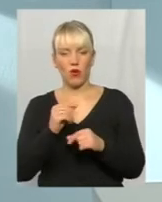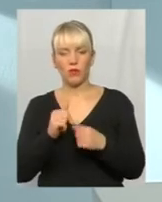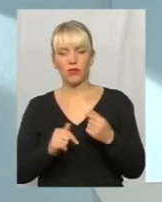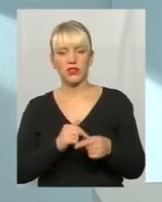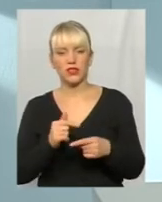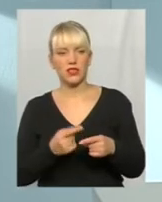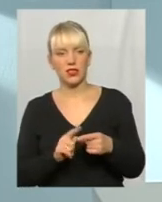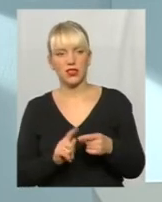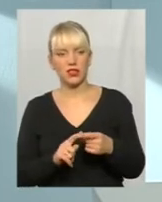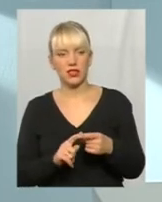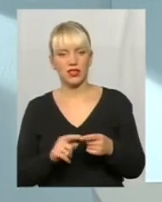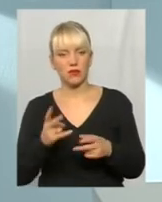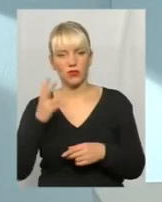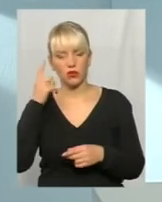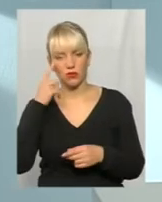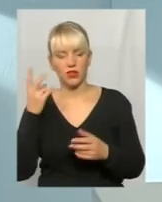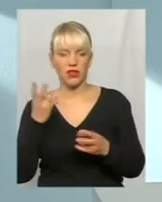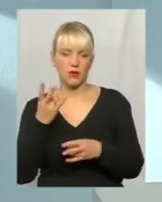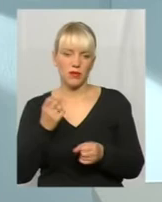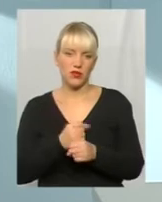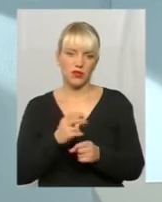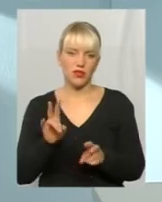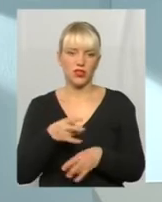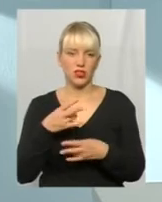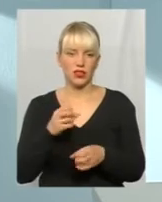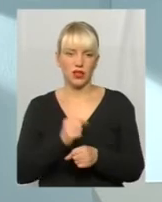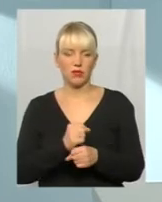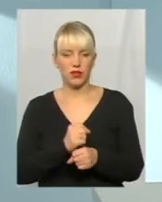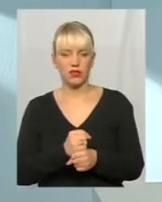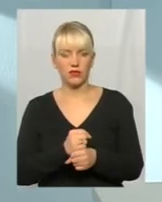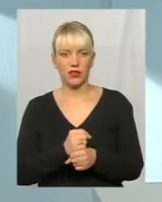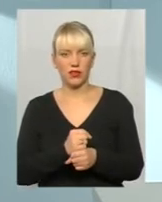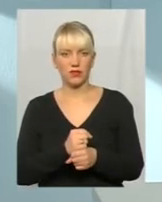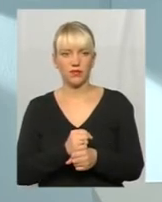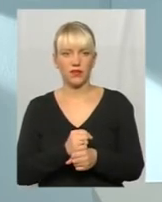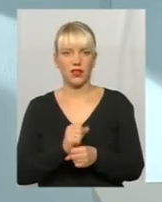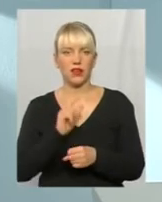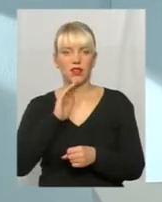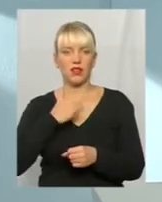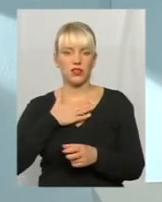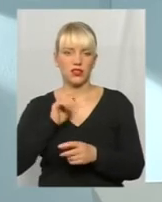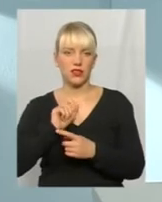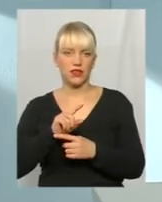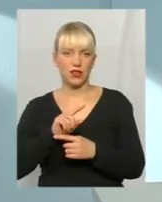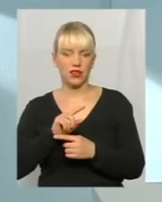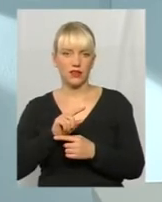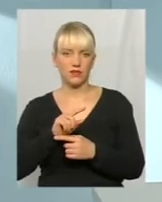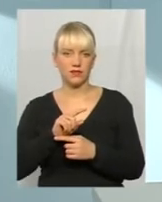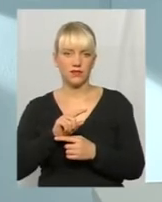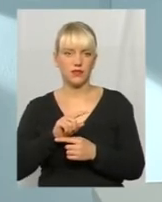Бізнес же думає, чи варто тут працювати, чи не варто, якщо такі зайві бар'єри створюються. Тому наше завдання, щоб і